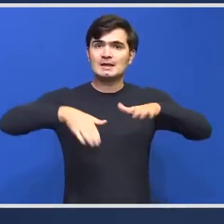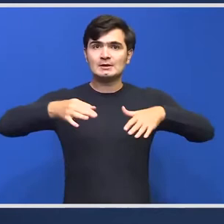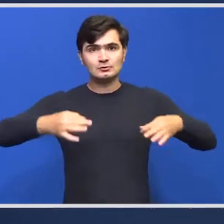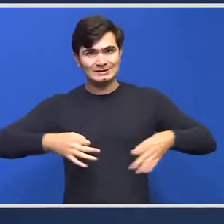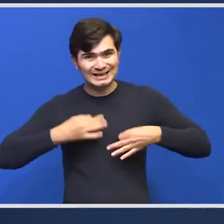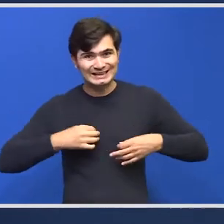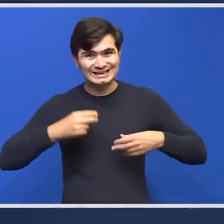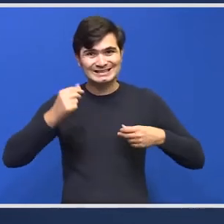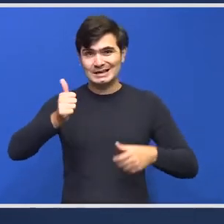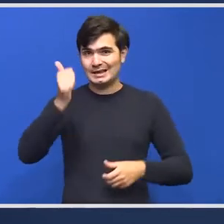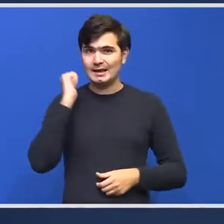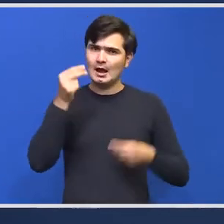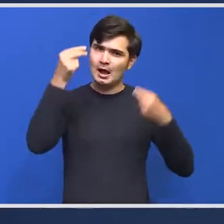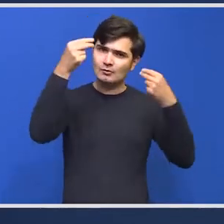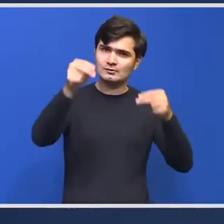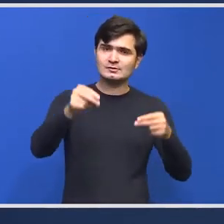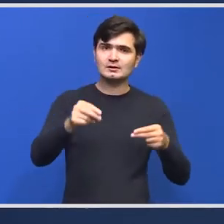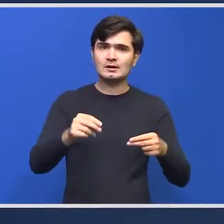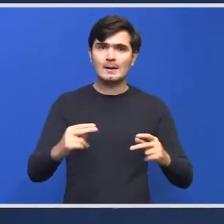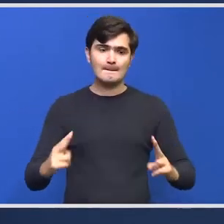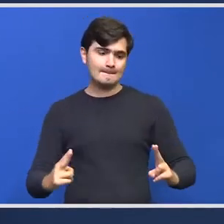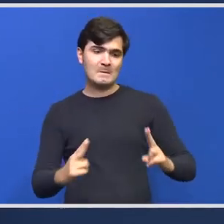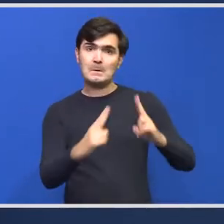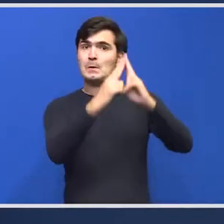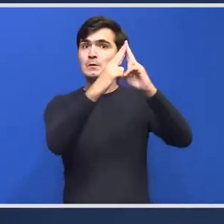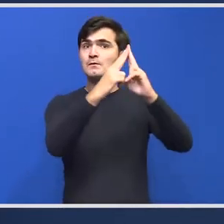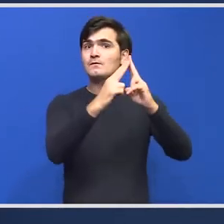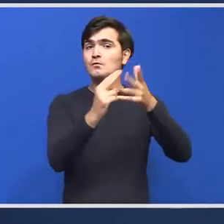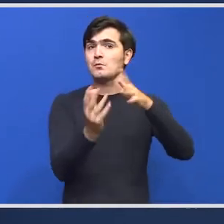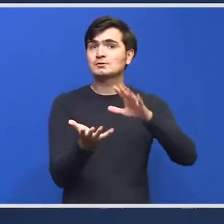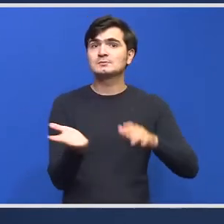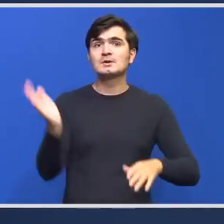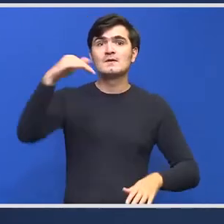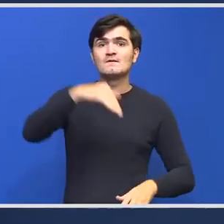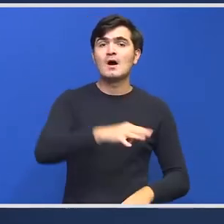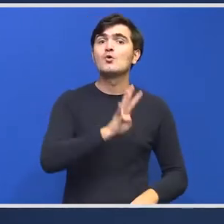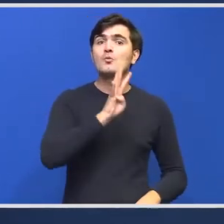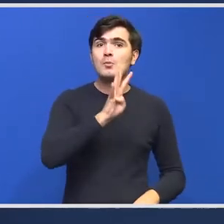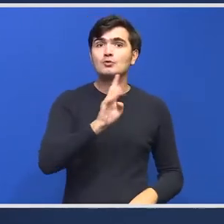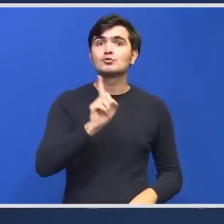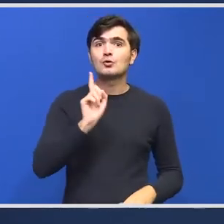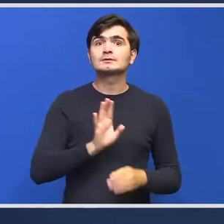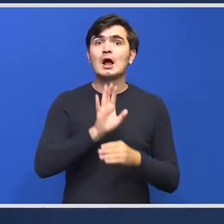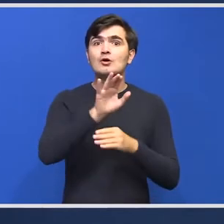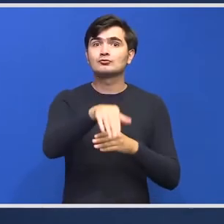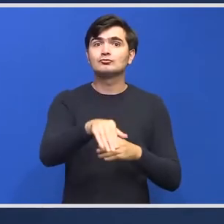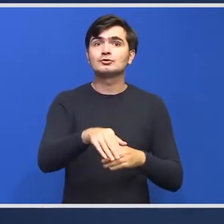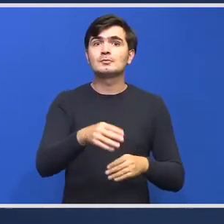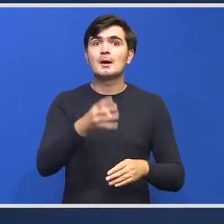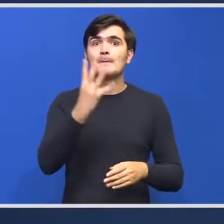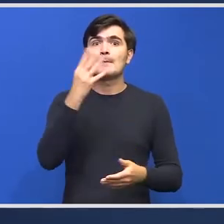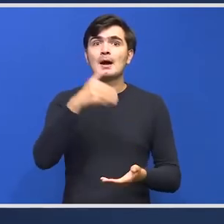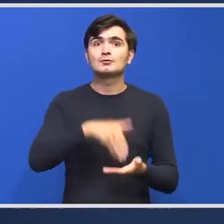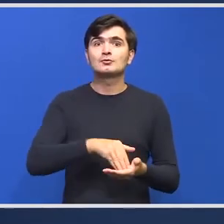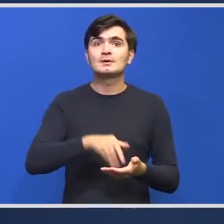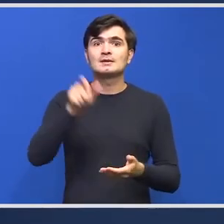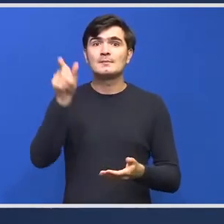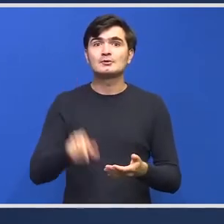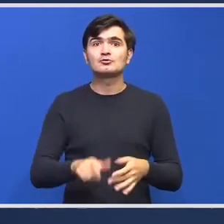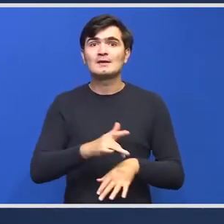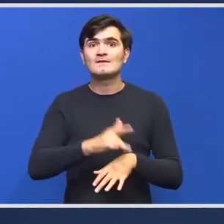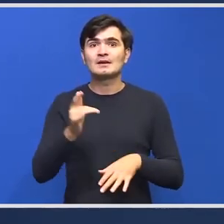Sănătății anunța ieri că un vârf al unui eventual val 4 vom avea în jur de 4.000 de persoane